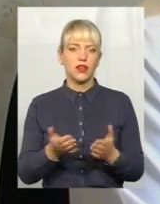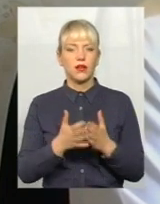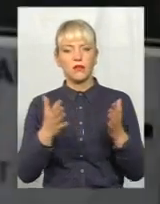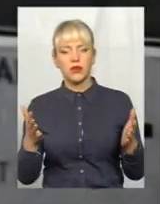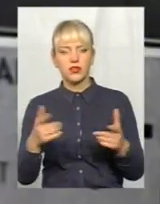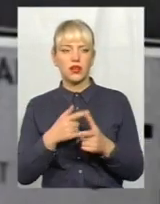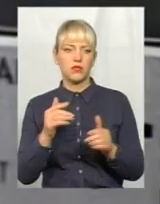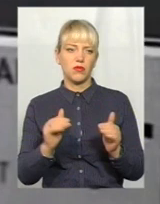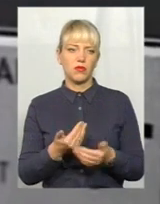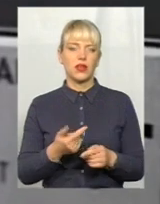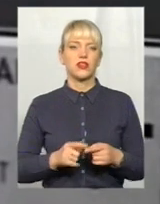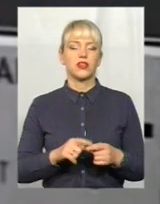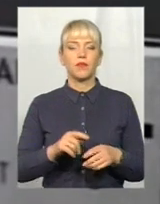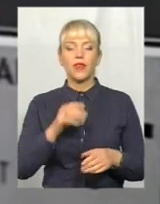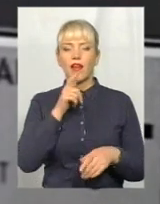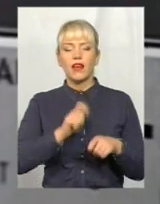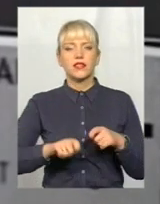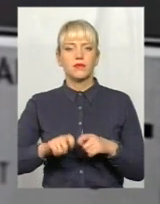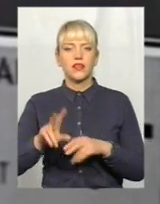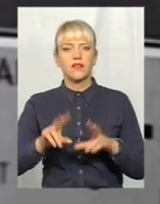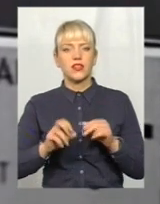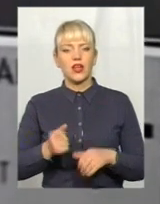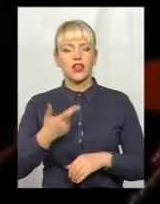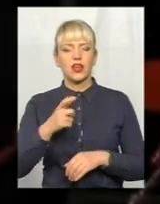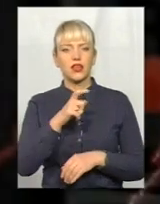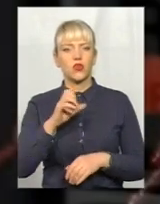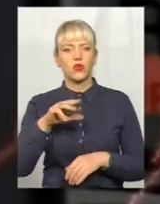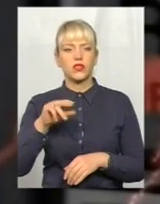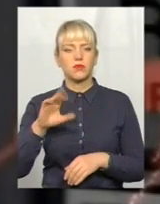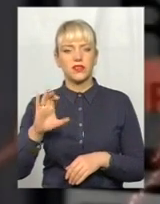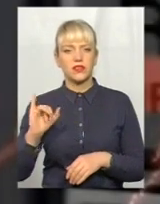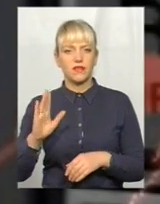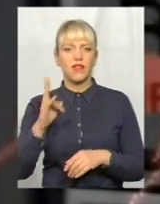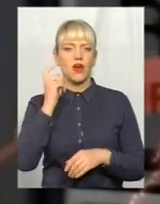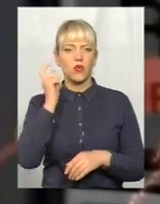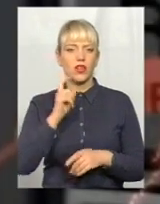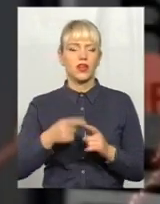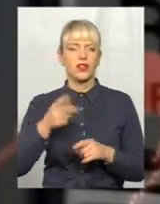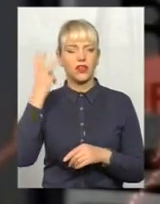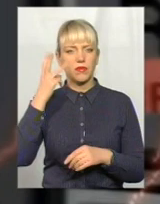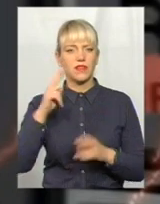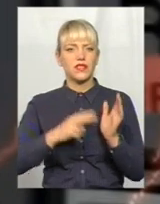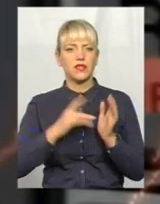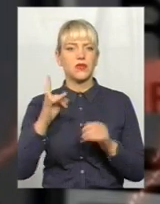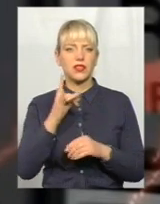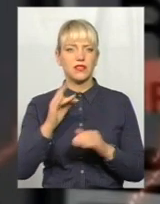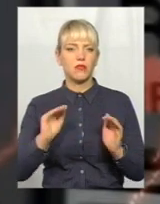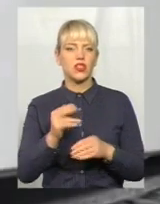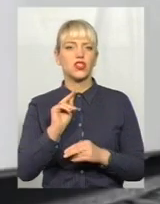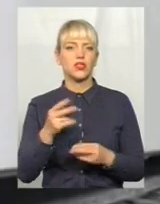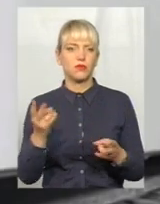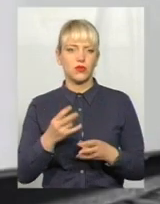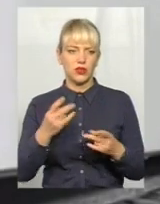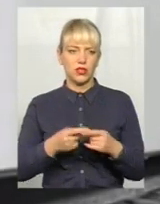або менше. Експерти вважають, кількість хосписів в Україні та на Хмельниччині, зокрема, в сім разів менша від реальної потреби.